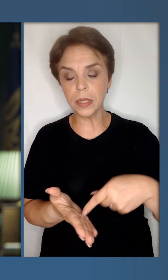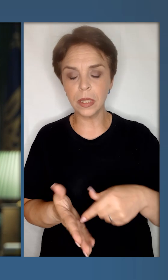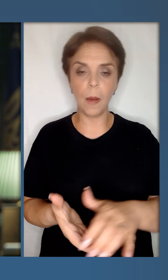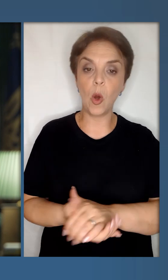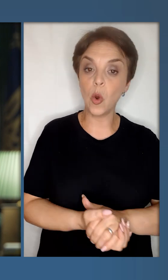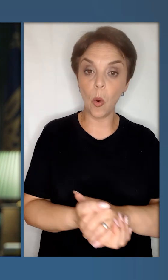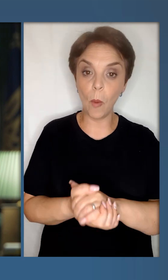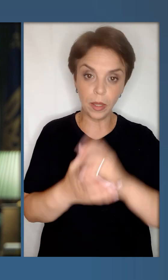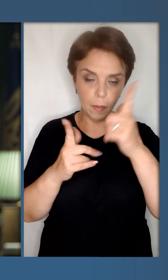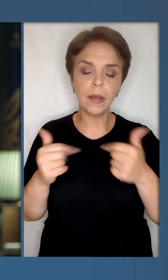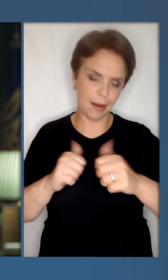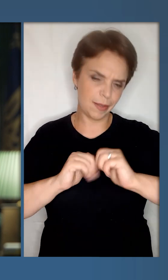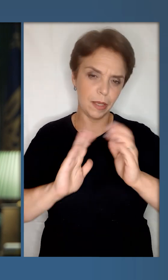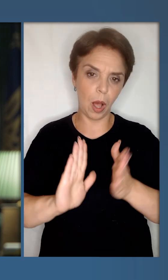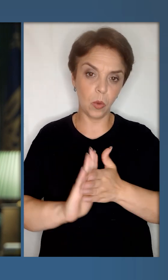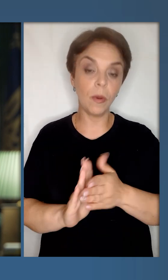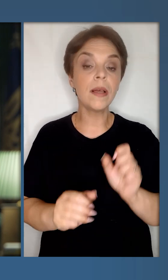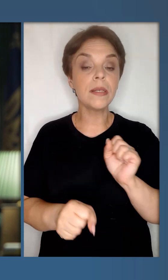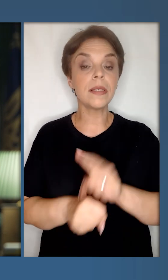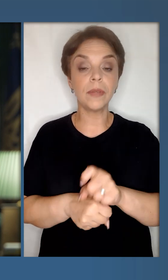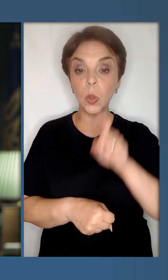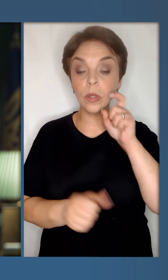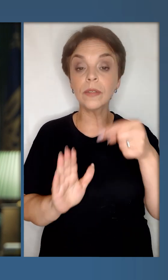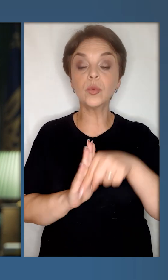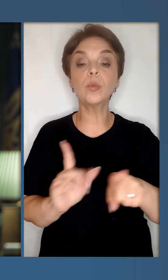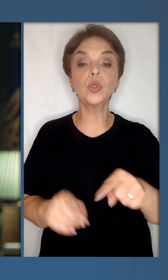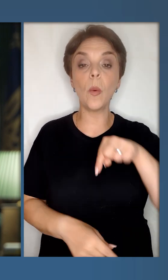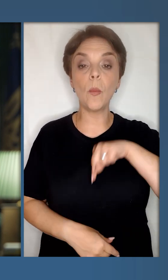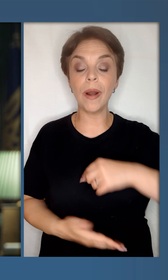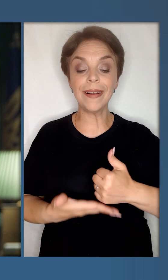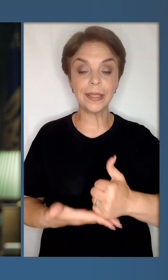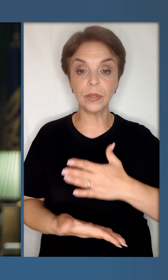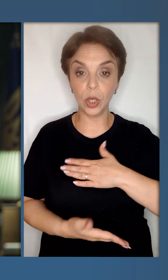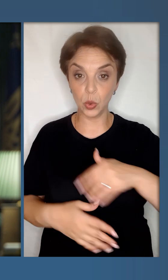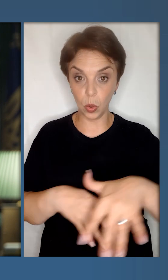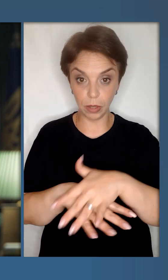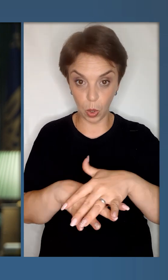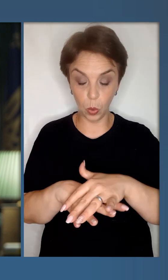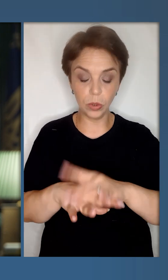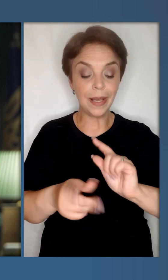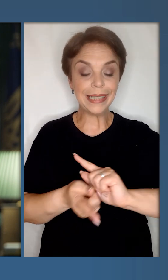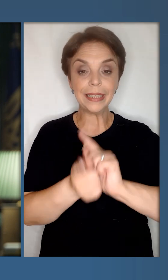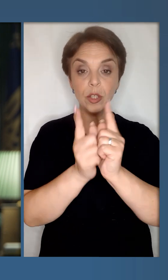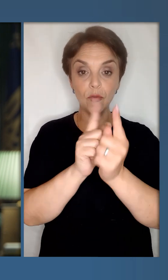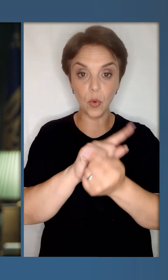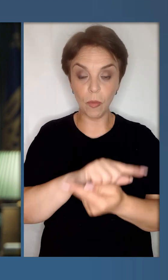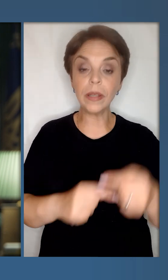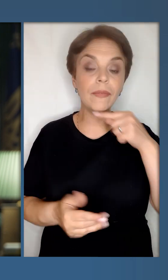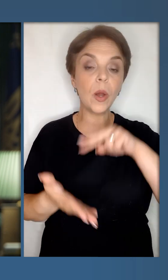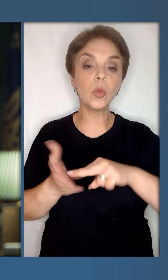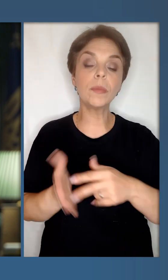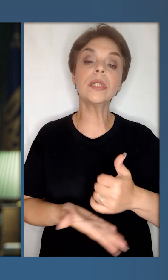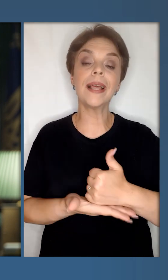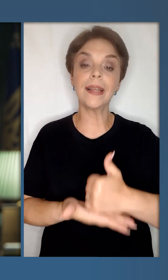містам, громадам, країні загалом. Завдання України в тому, щоб моральне лідерство нашого народу трансформувати